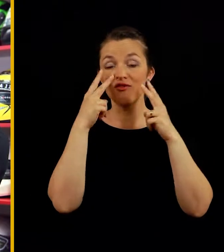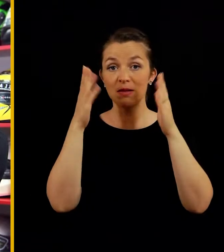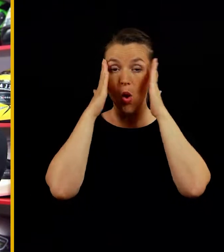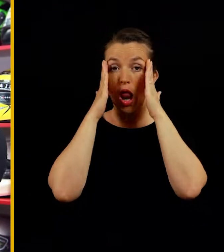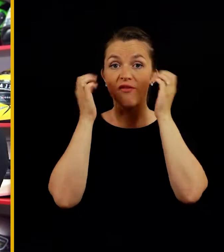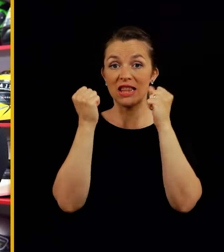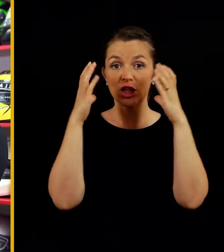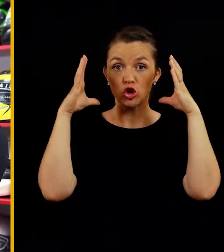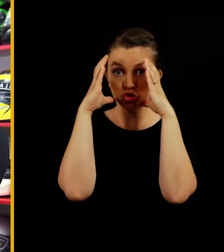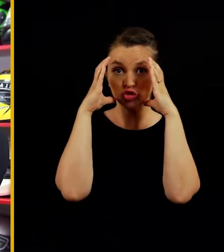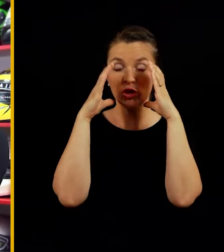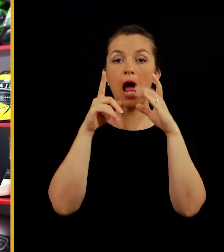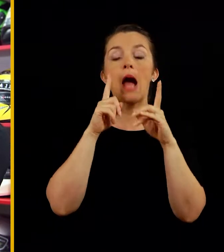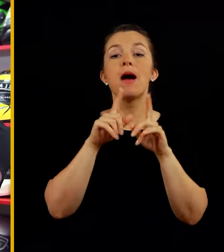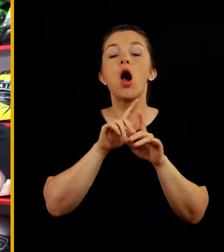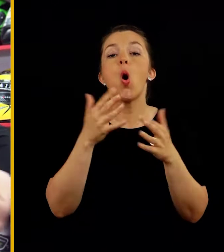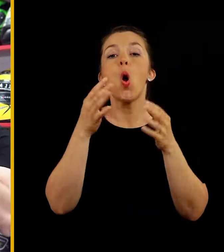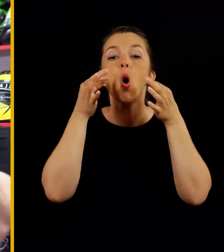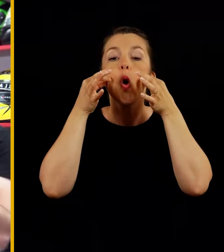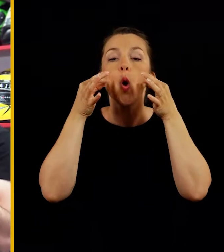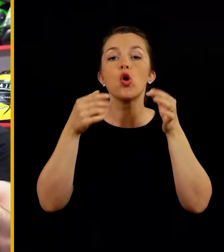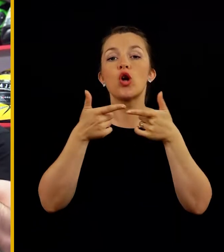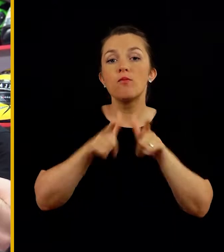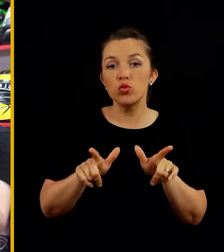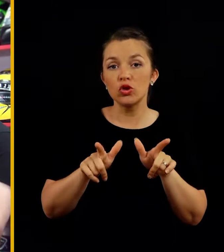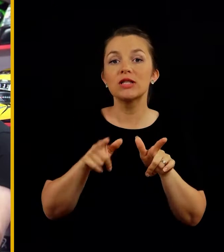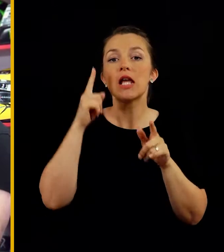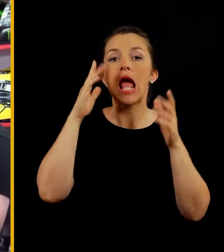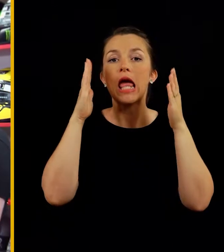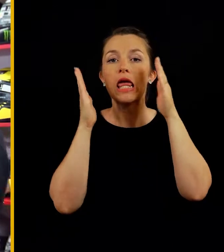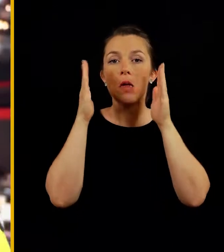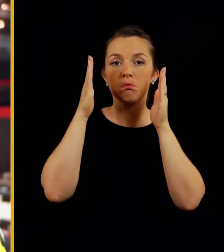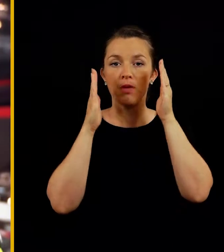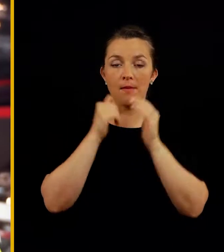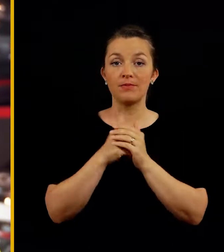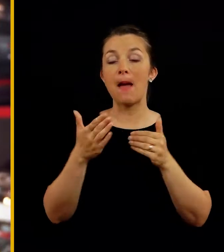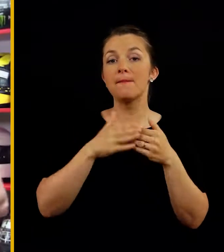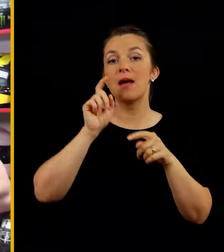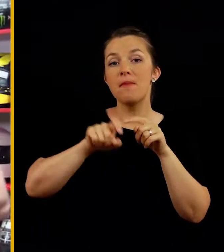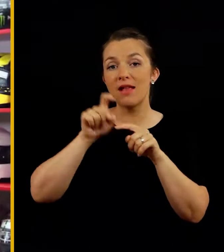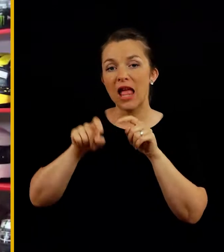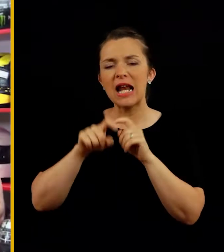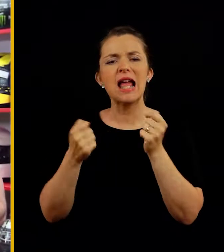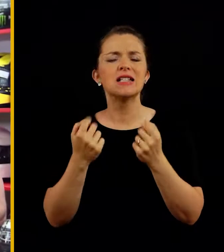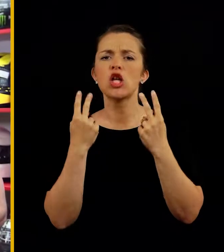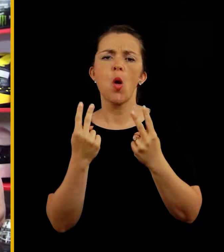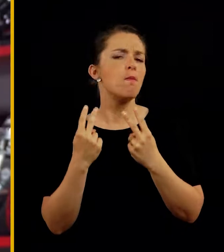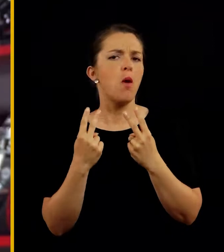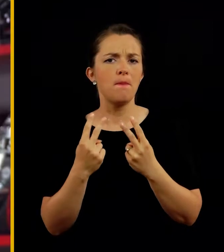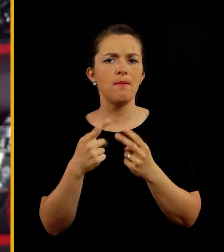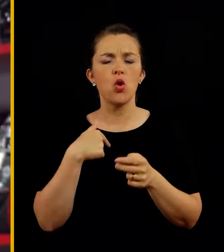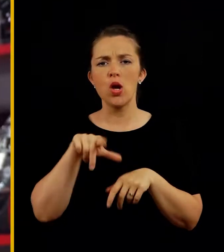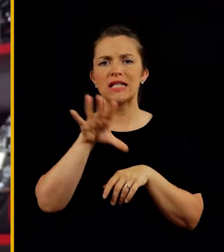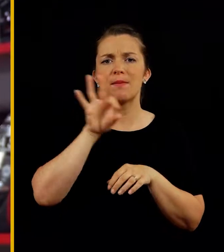da se drži glave, ampak giba samo, kukor nam dopušča kožo oziroma kukor dopuščajo ličence. Pri samih materijalih je zelo